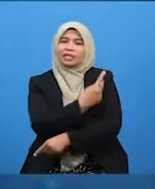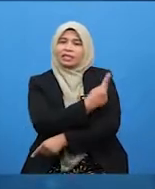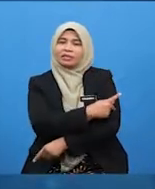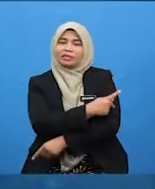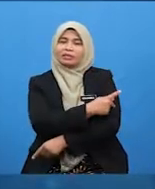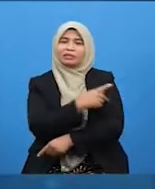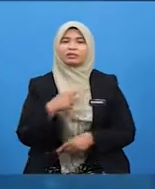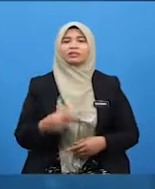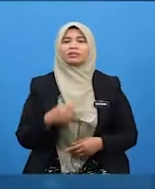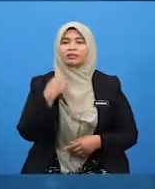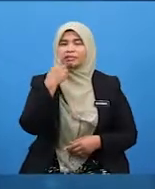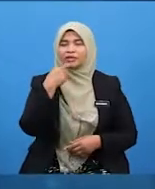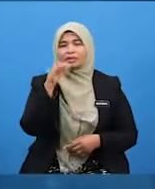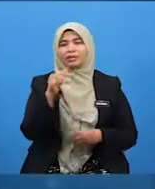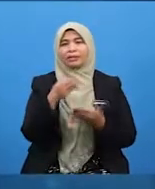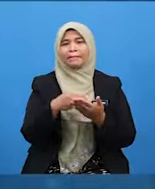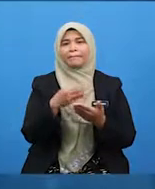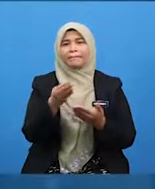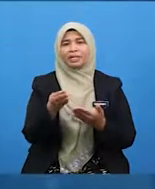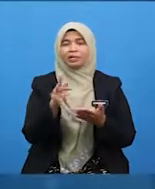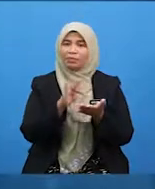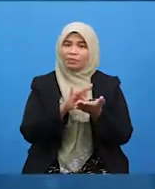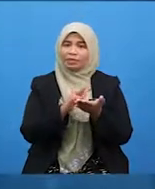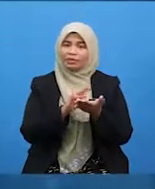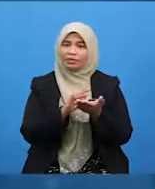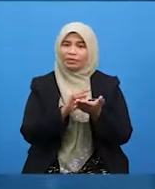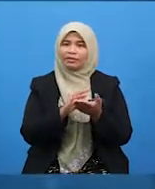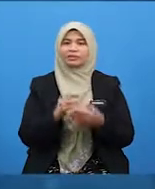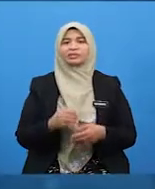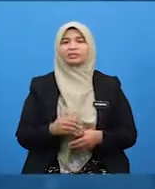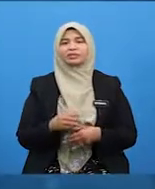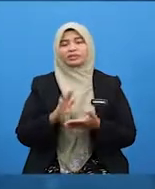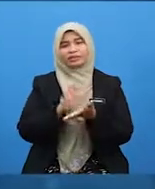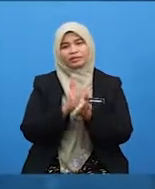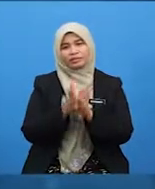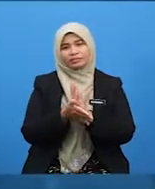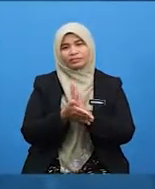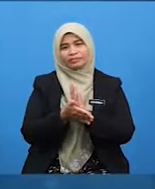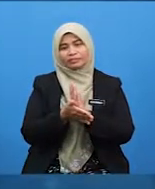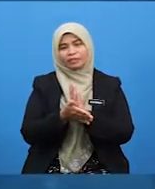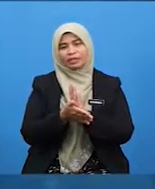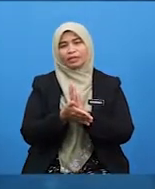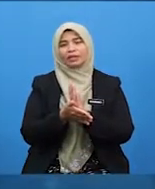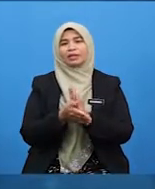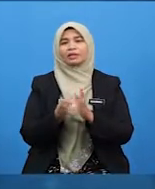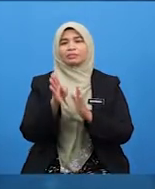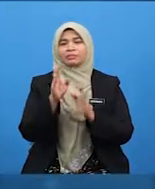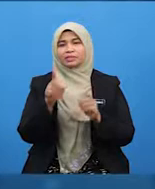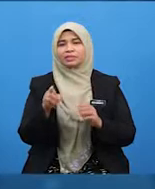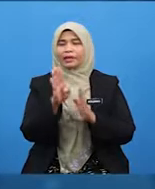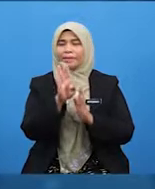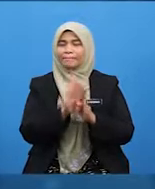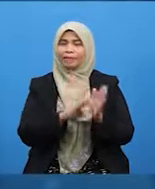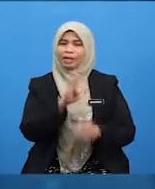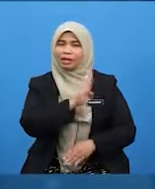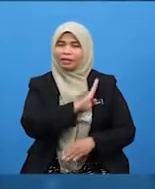Siapa yang memberikan kita ubat? Justeru itu, beradaplah dengan mereka